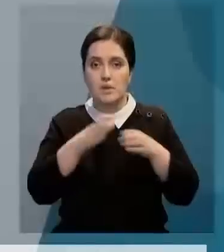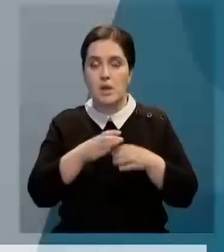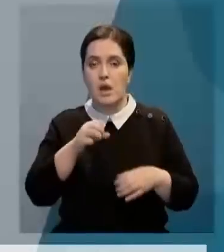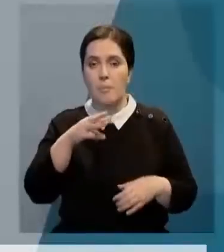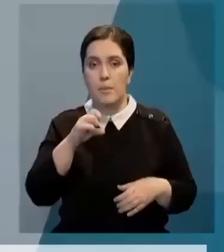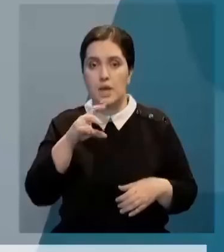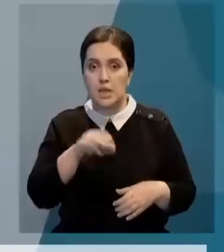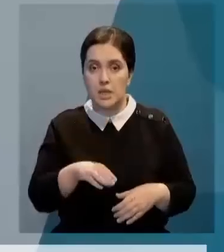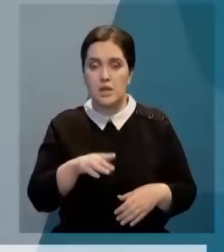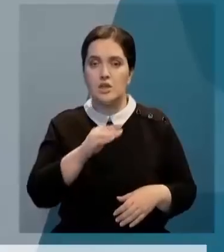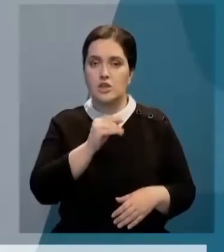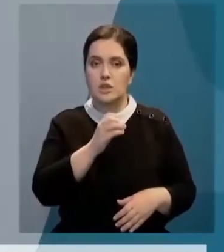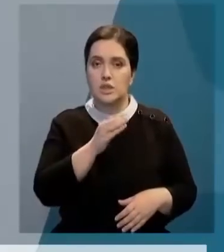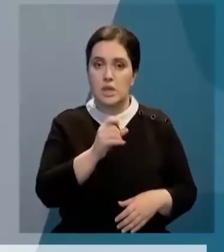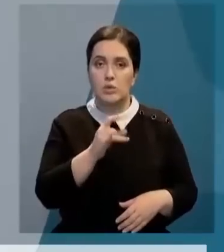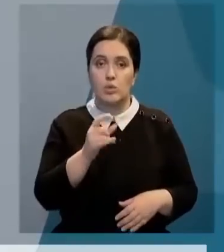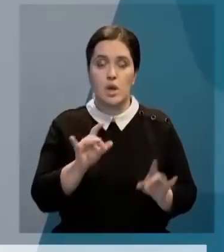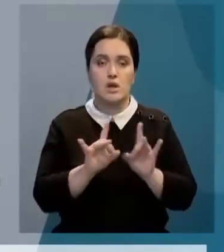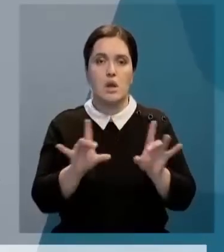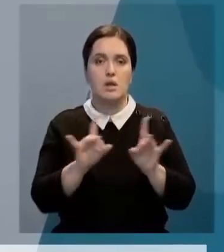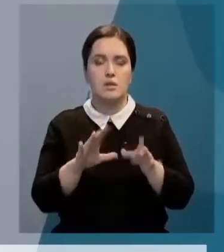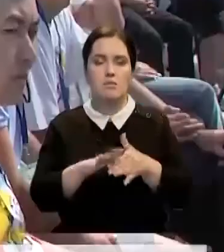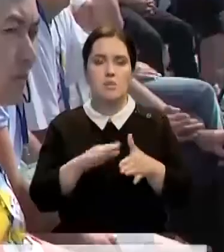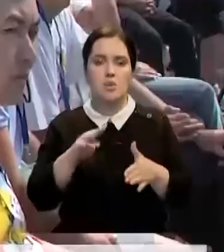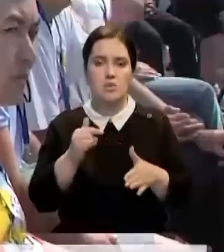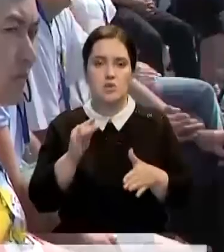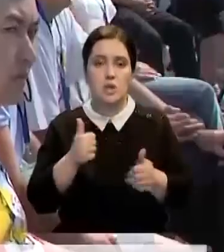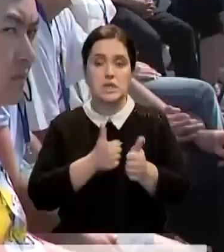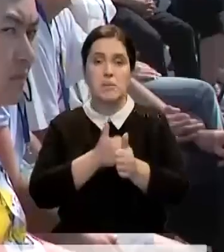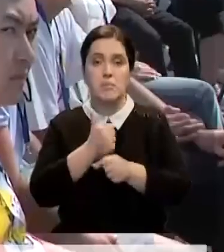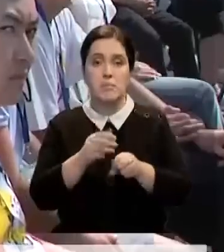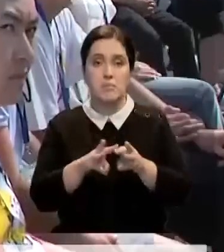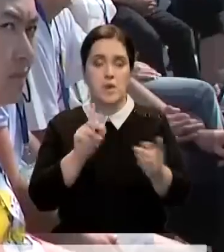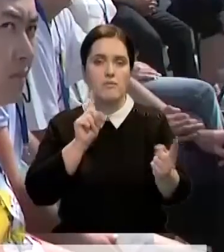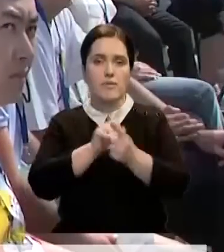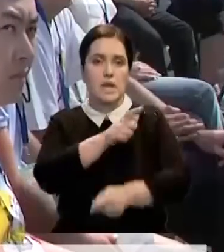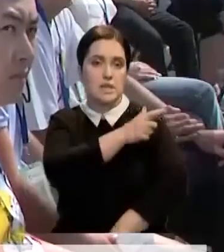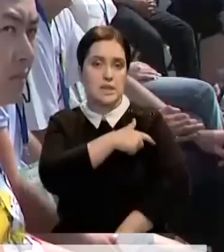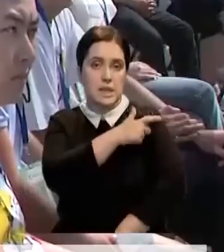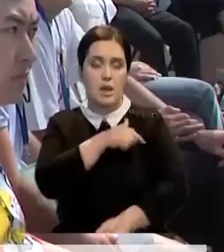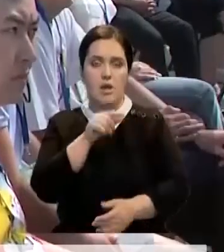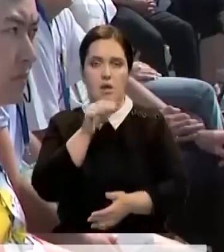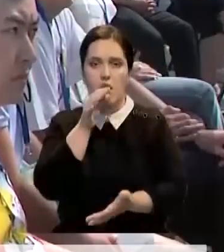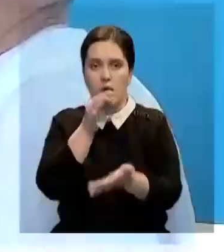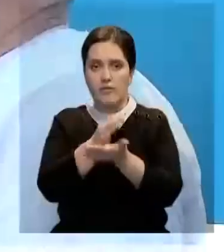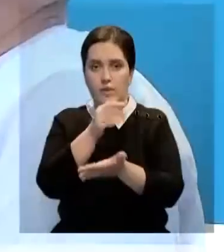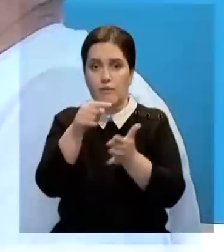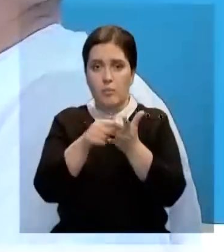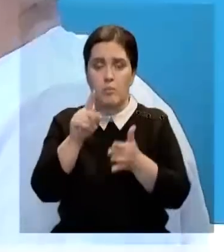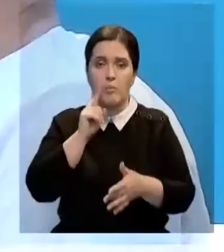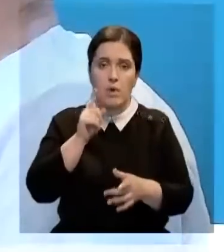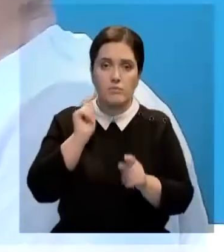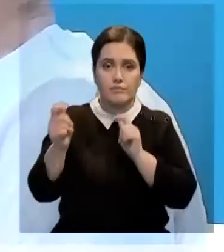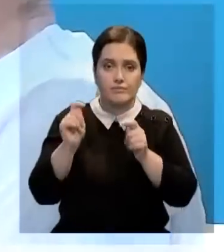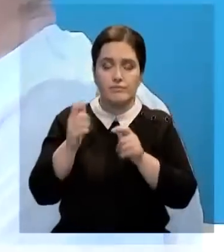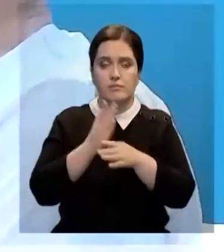«Аманат» Жастар Руха рассказал Вера Латукжанов. Заместитель премьер-министра встретился с делегатами и ответил на вопросы. Молодежь озвучила свои